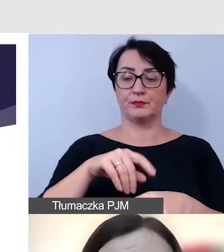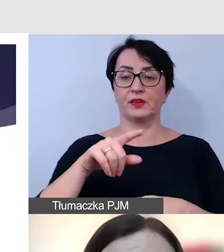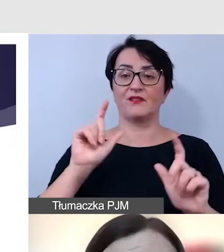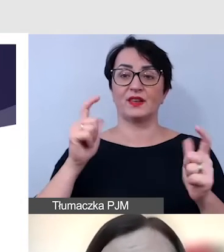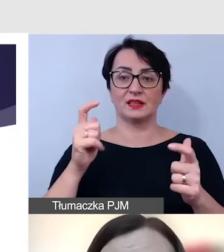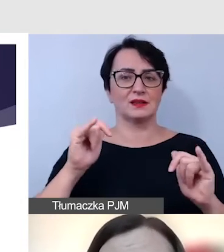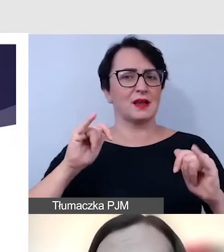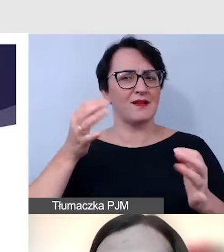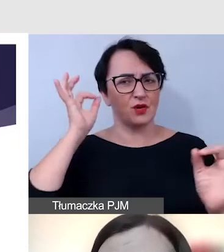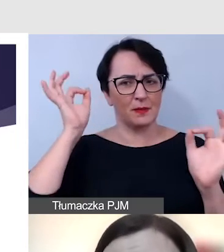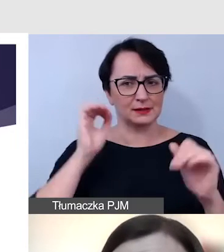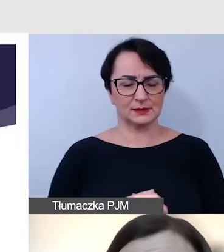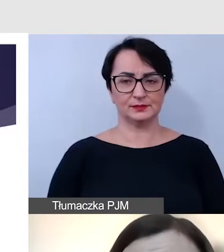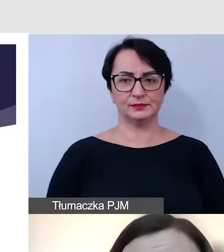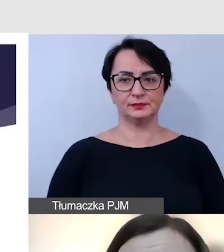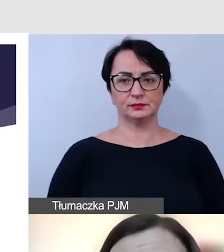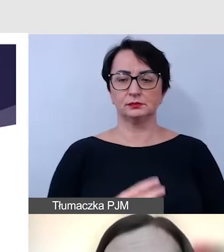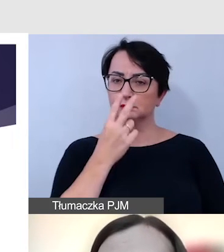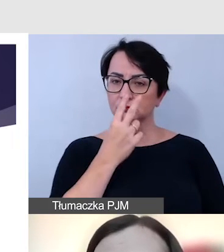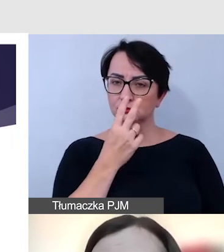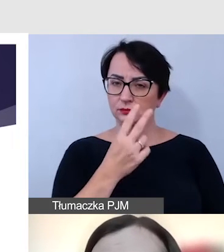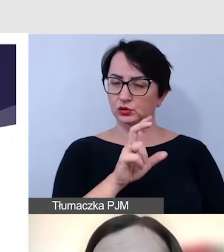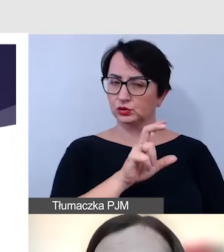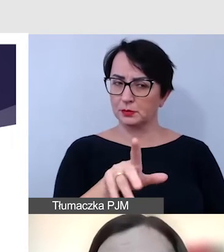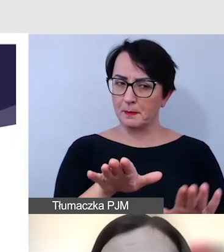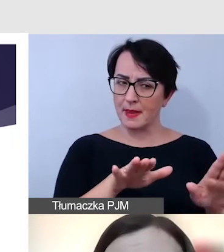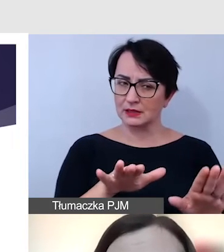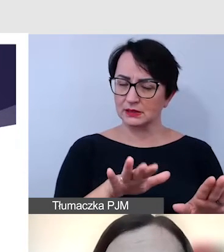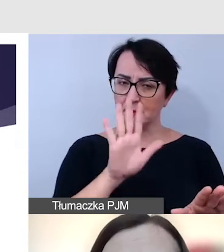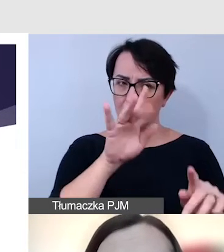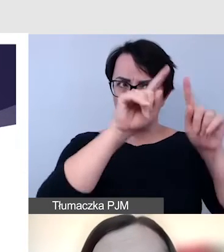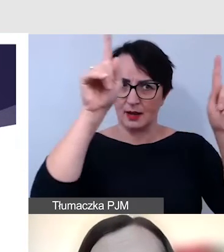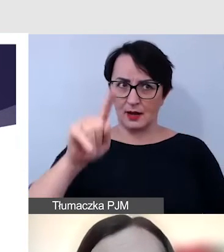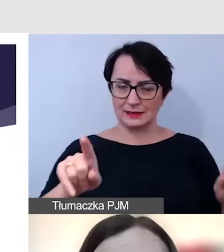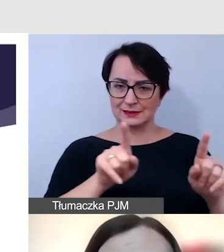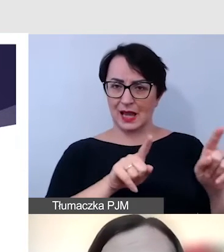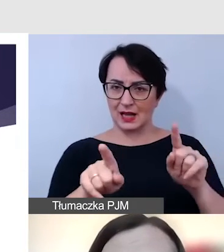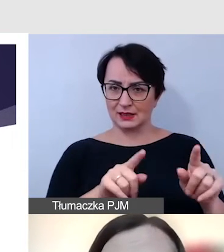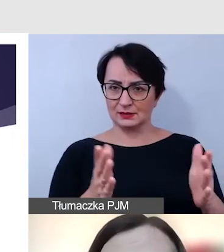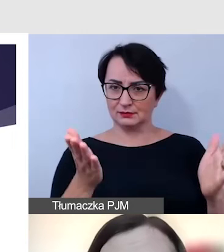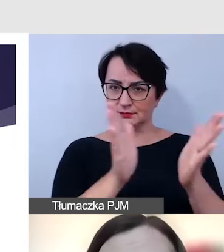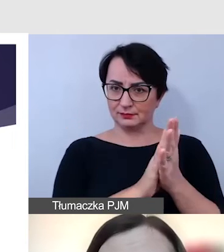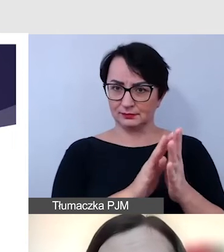patrzymy, czy miejsce wydarzenia jest oznaczone piktogramami, czy